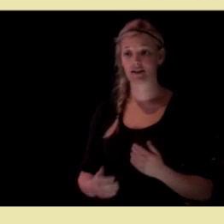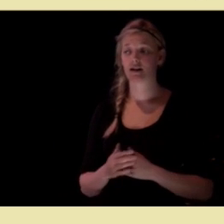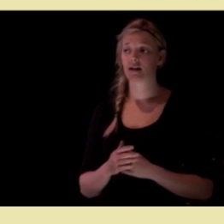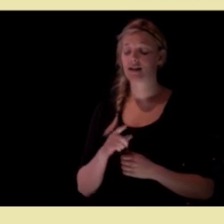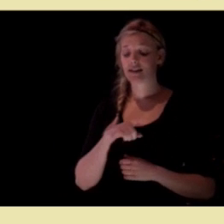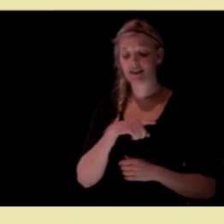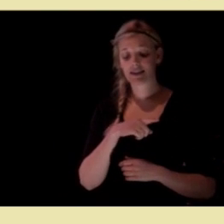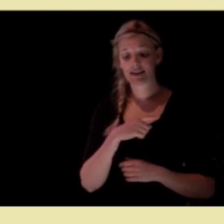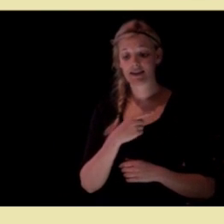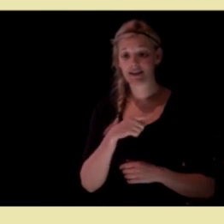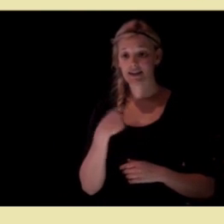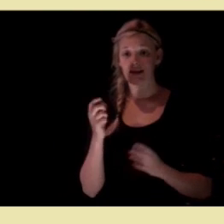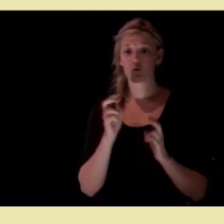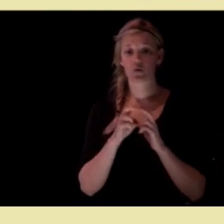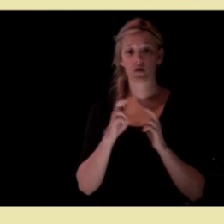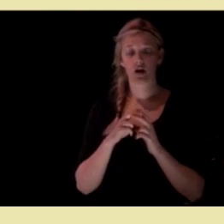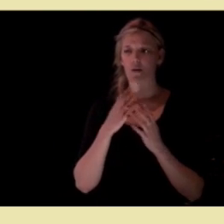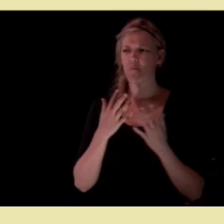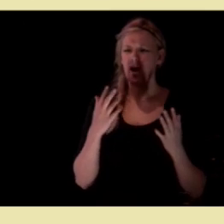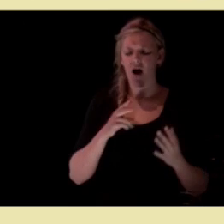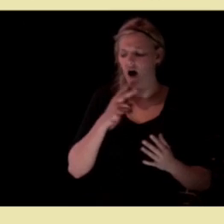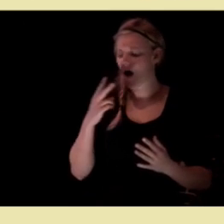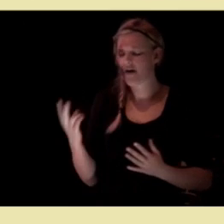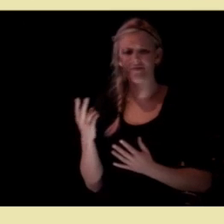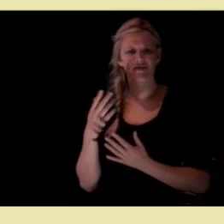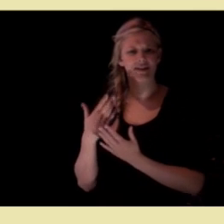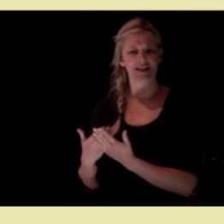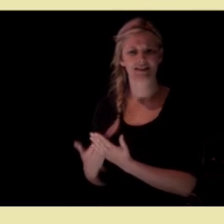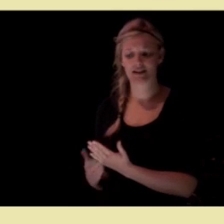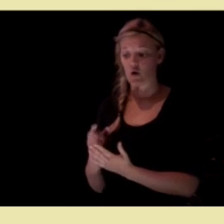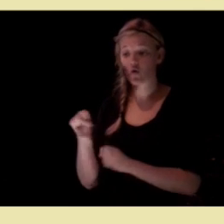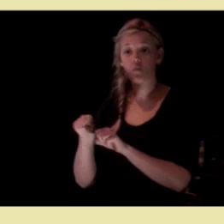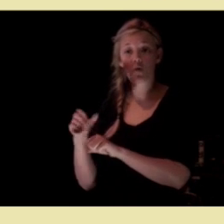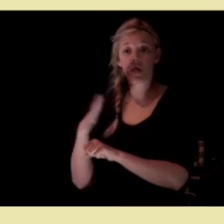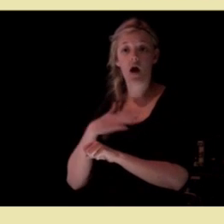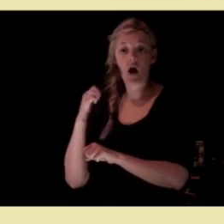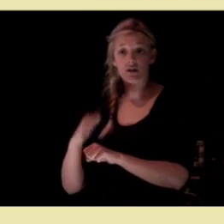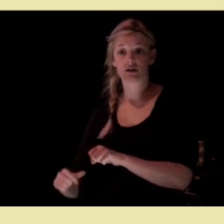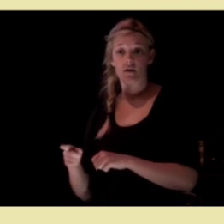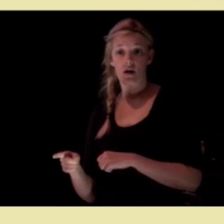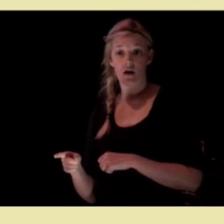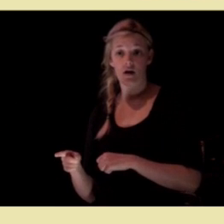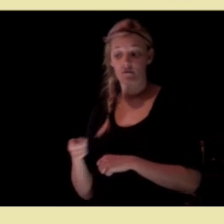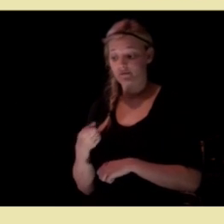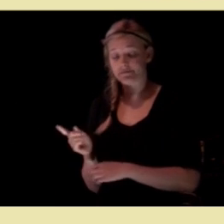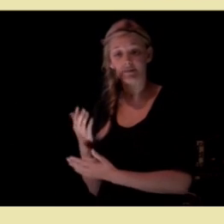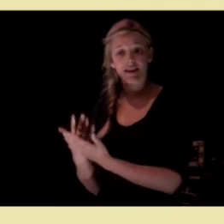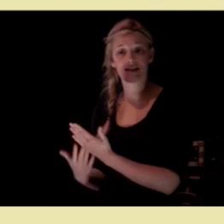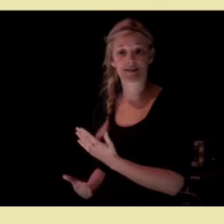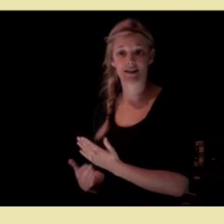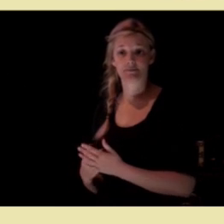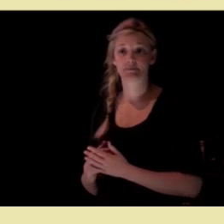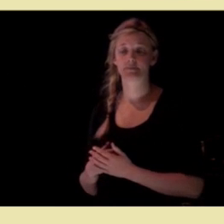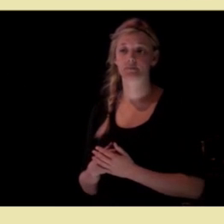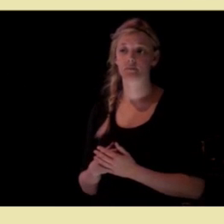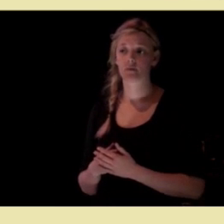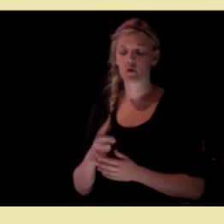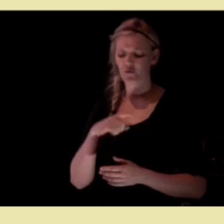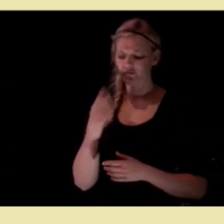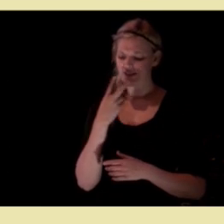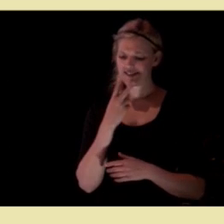kontakt med veldig mange av de andre tjenestene som kommunen har et ansvar for. Så der ser vi på om